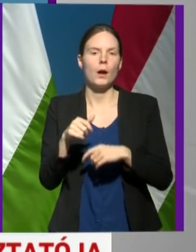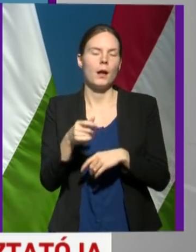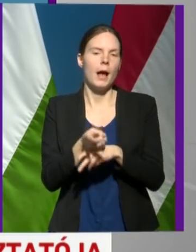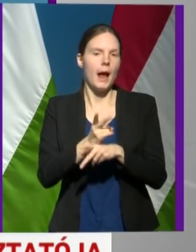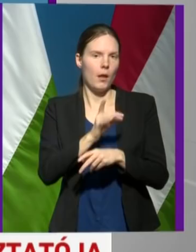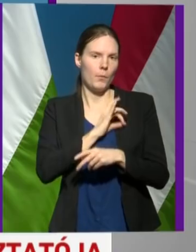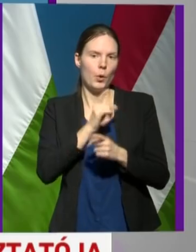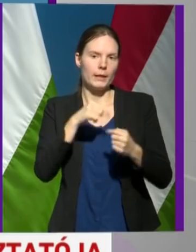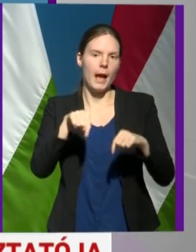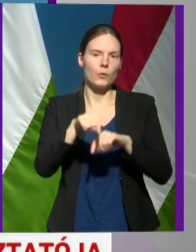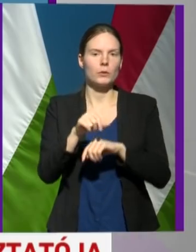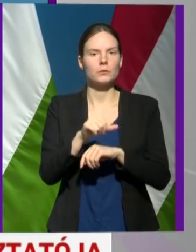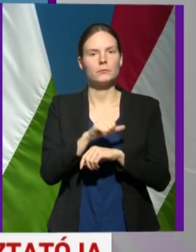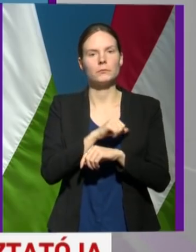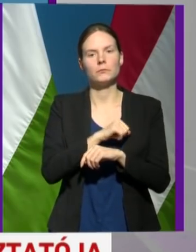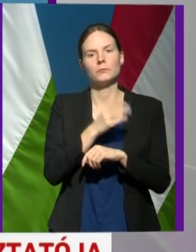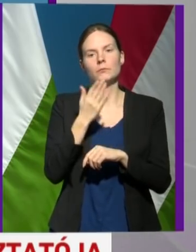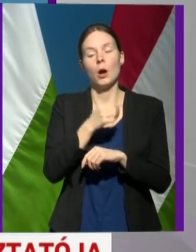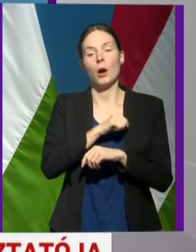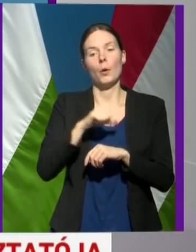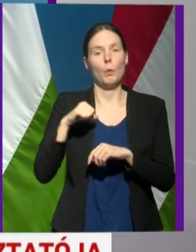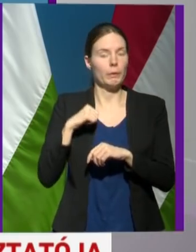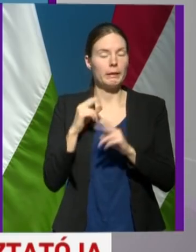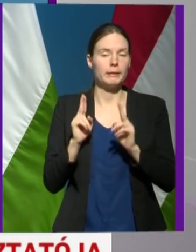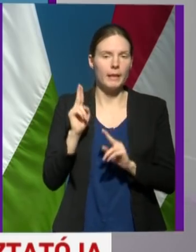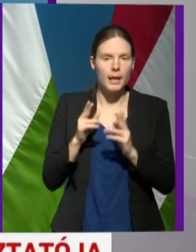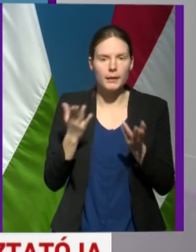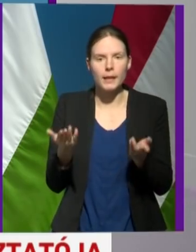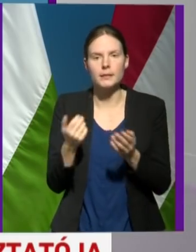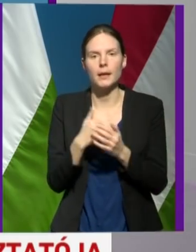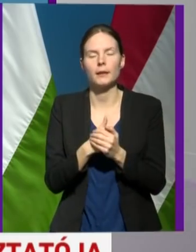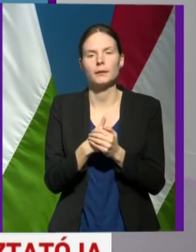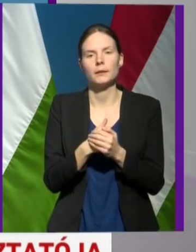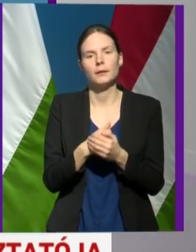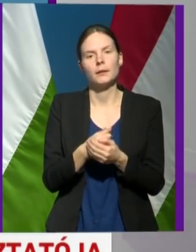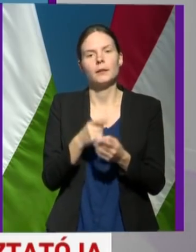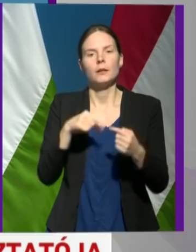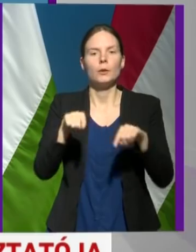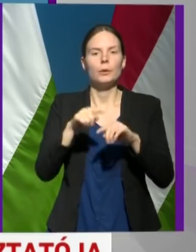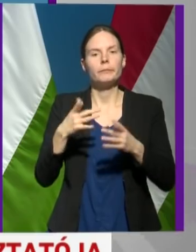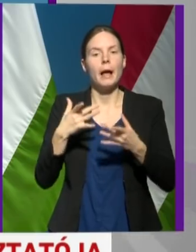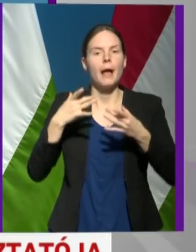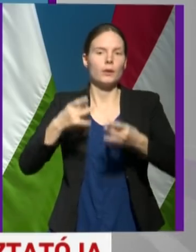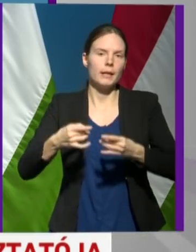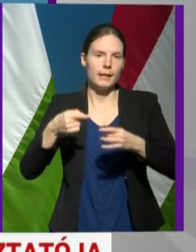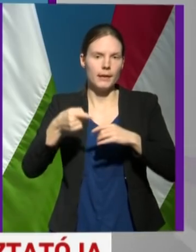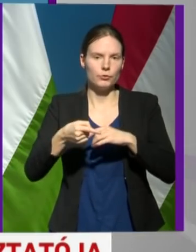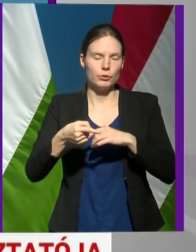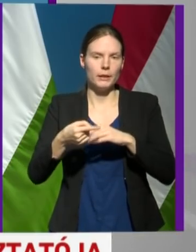és az elkötelezettségükön alapul,